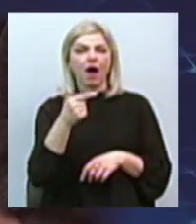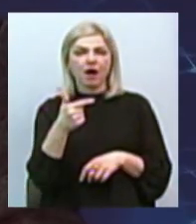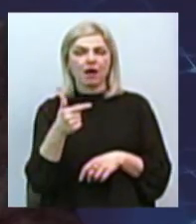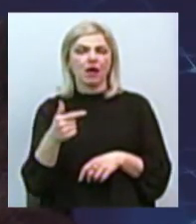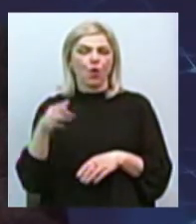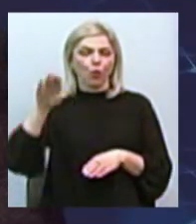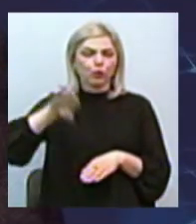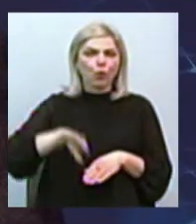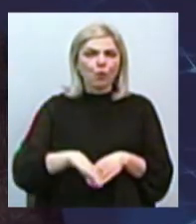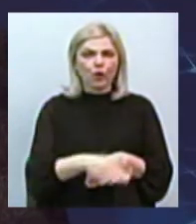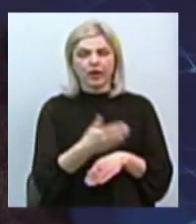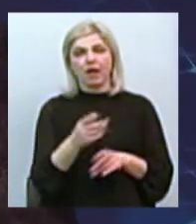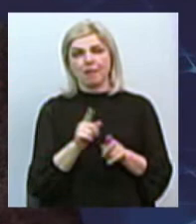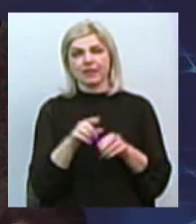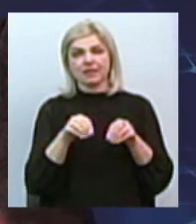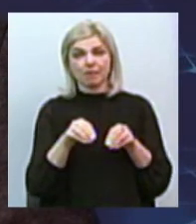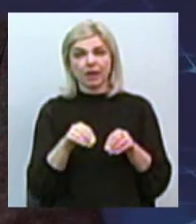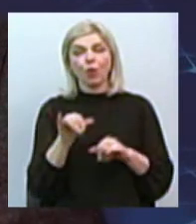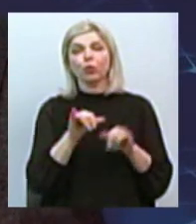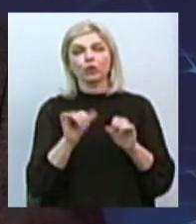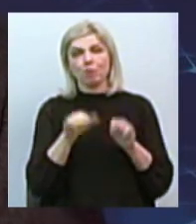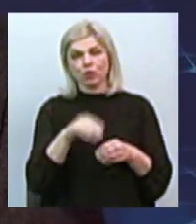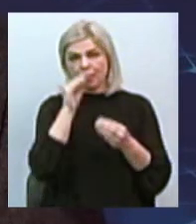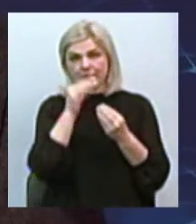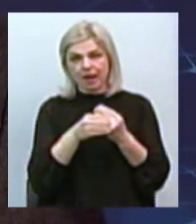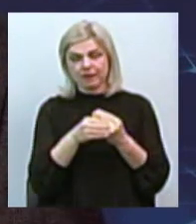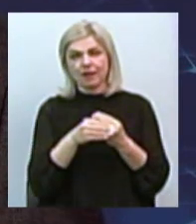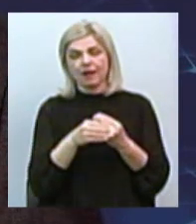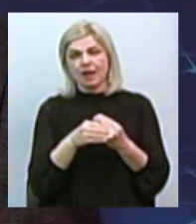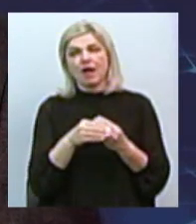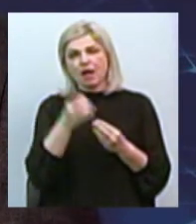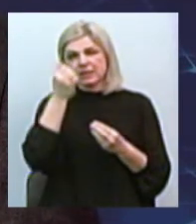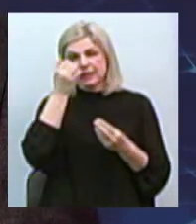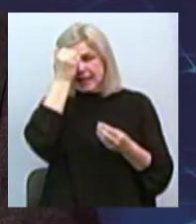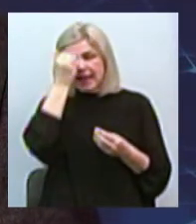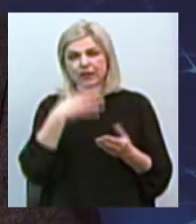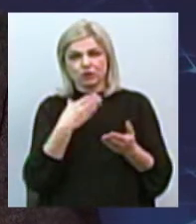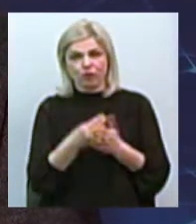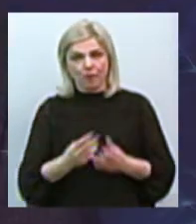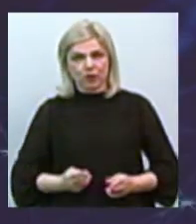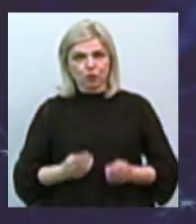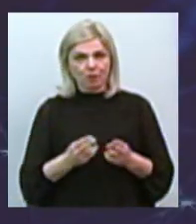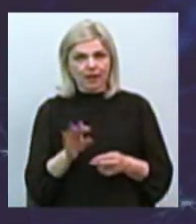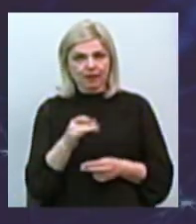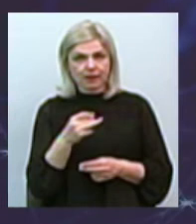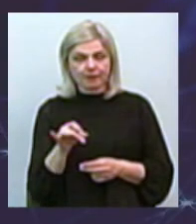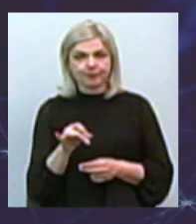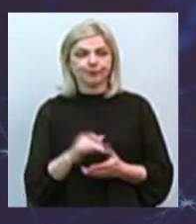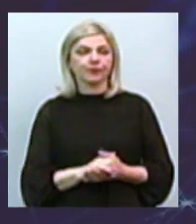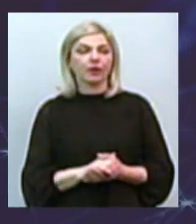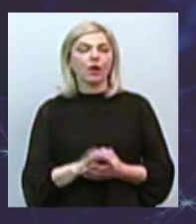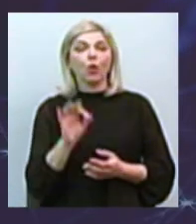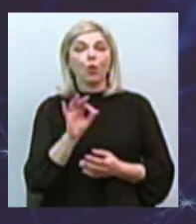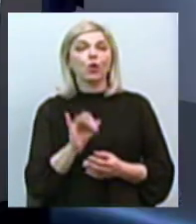глибокі такі ниши земляні, куди можна було прятати сліди своїх притуплень. Про історію